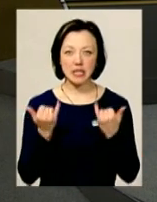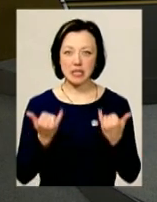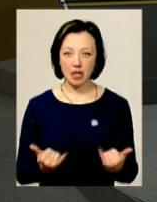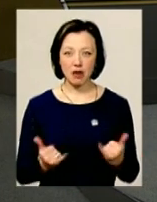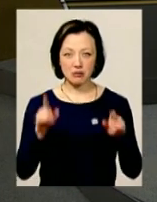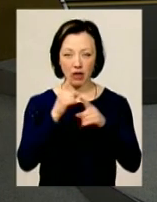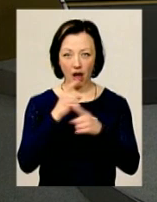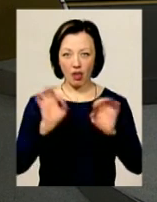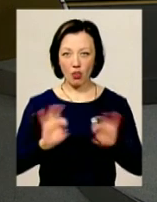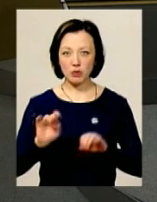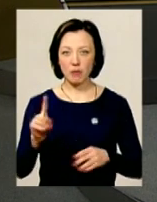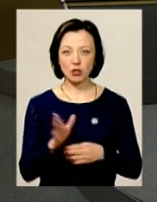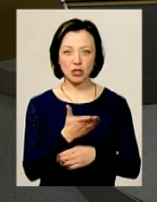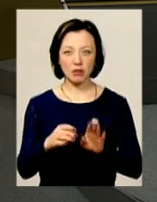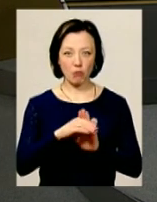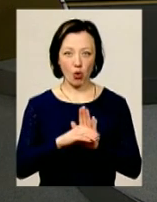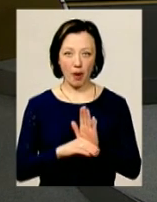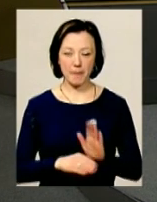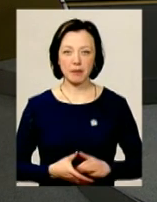зараз анонс першої частини програми.